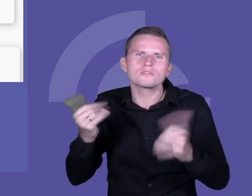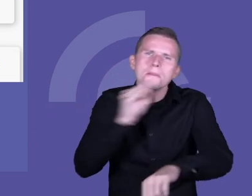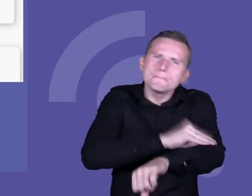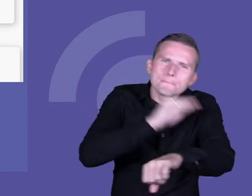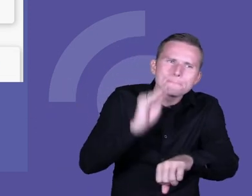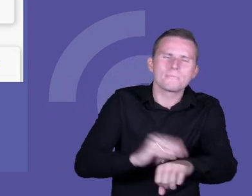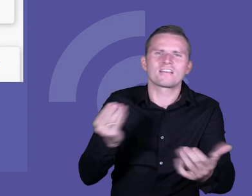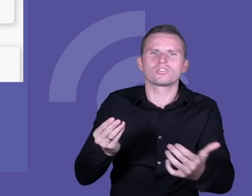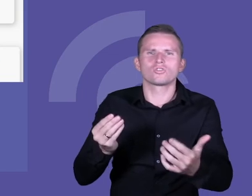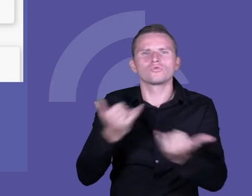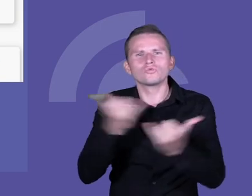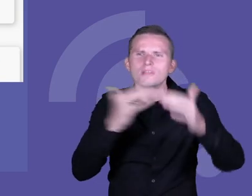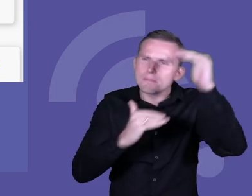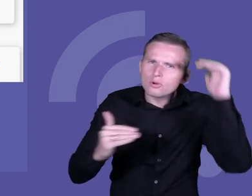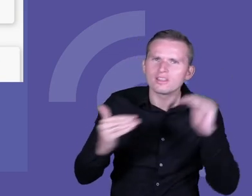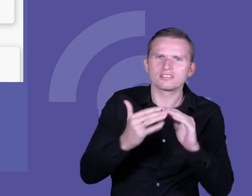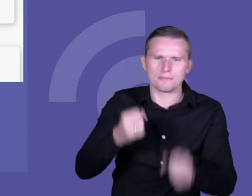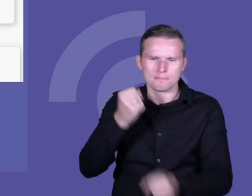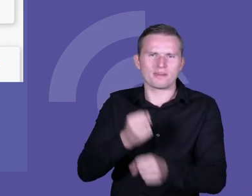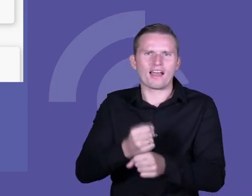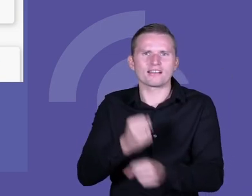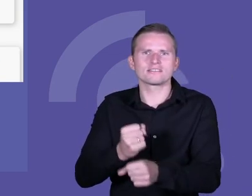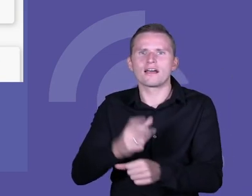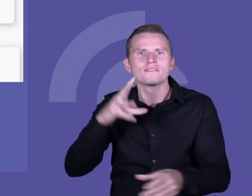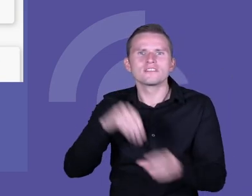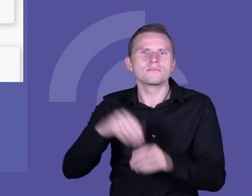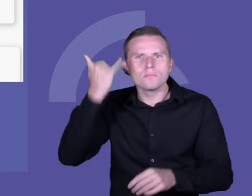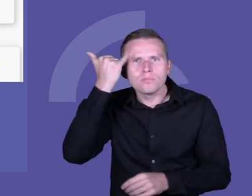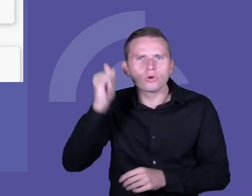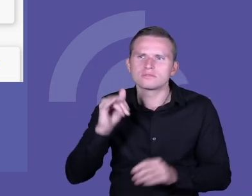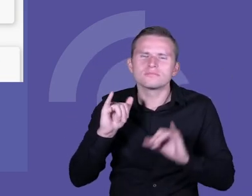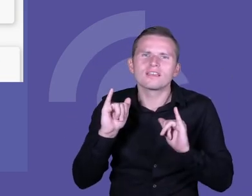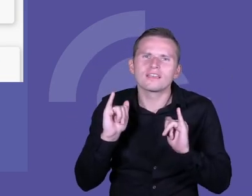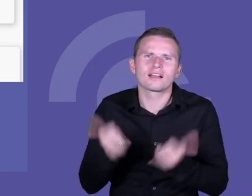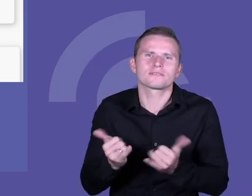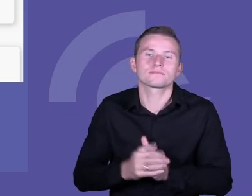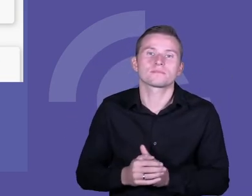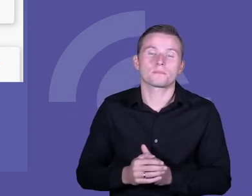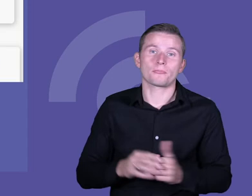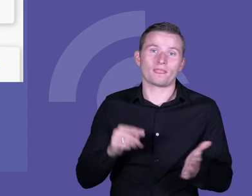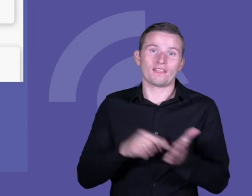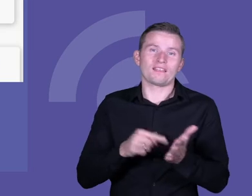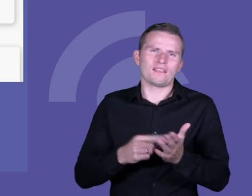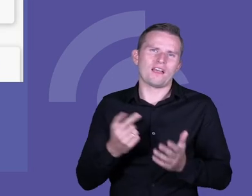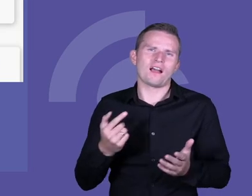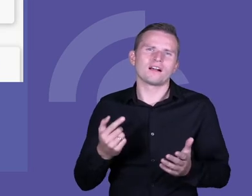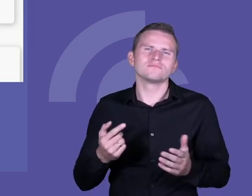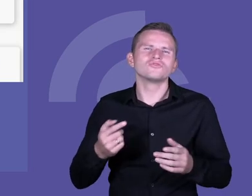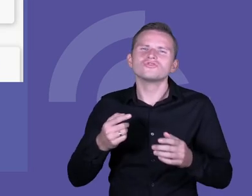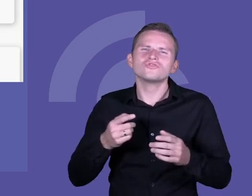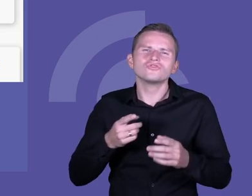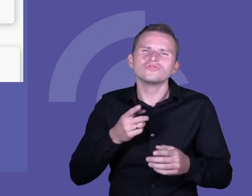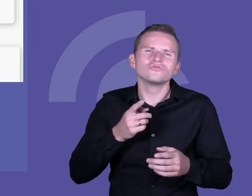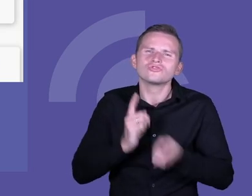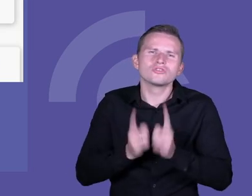metody, różne podejścia, co to znaczy pracować z błędem. Tutaj mają je Państwo na slajdzie. Jeśli Państwo pozwolą, omówię tylko szybciutko to,